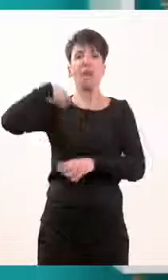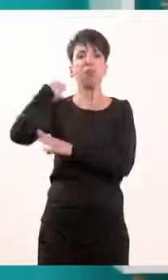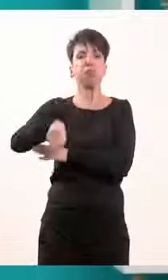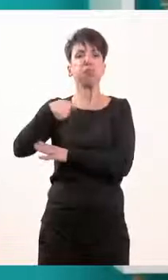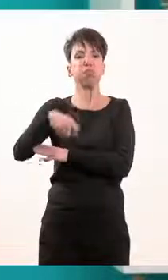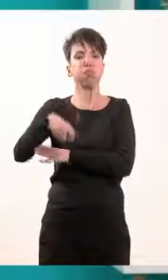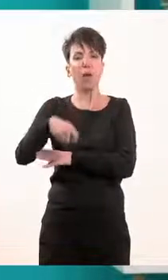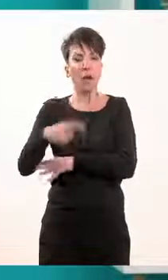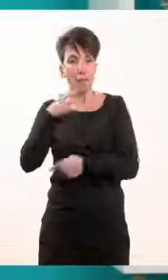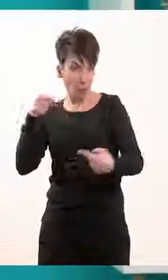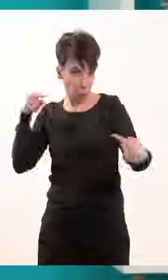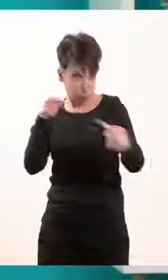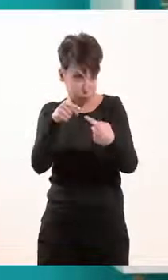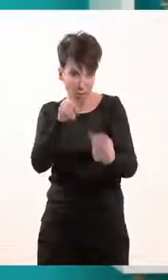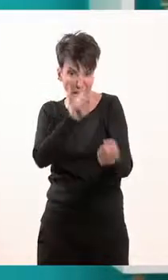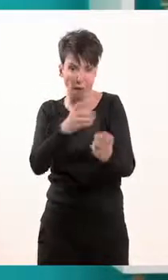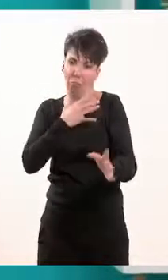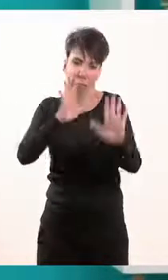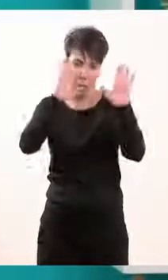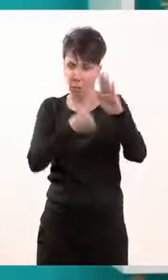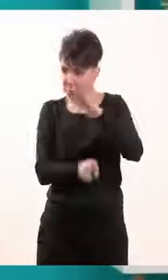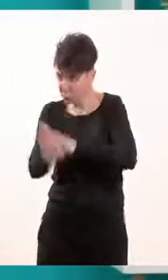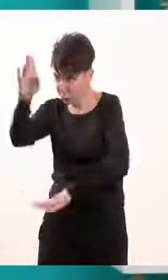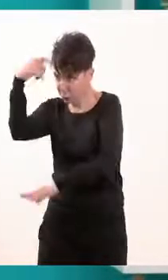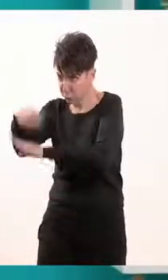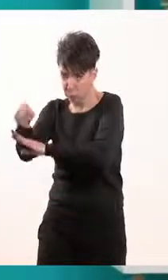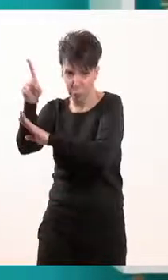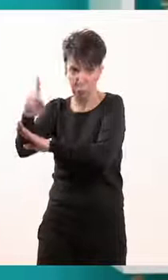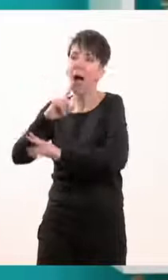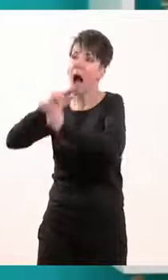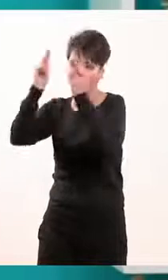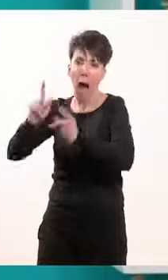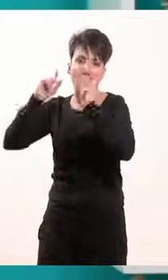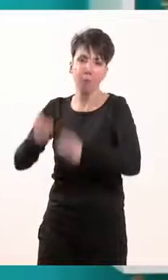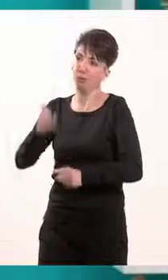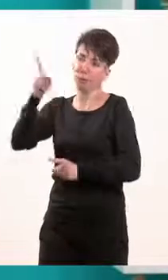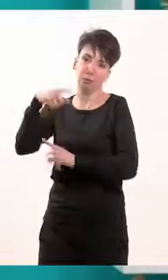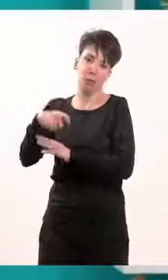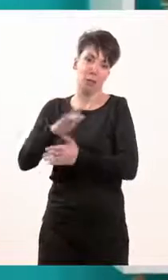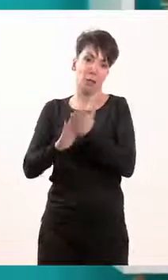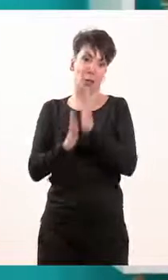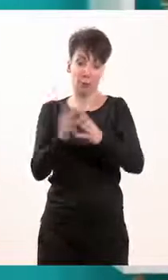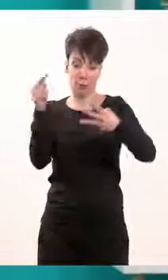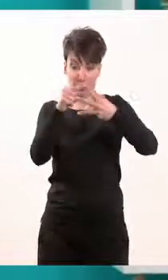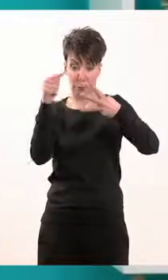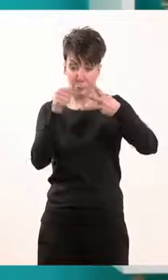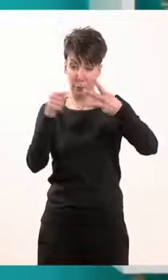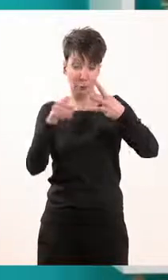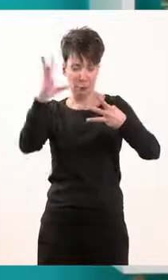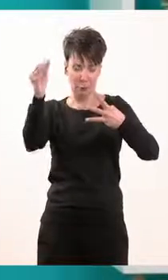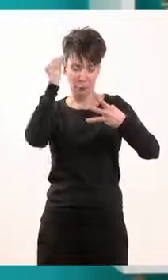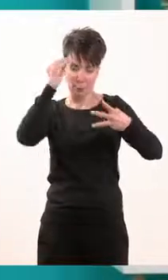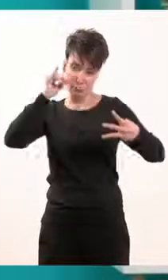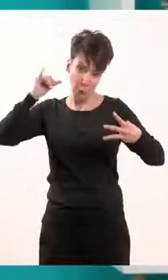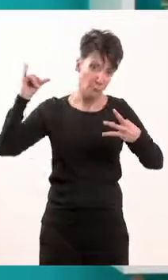είτε με την πολιτεία είτε με τους συμπολίτες μας. Τρεις μορφές κρατικής εξουσίας, παιδιά, που πραγματικά αξίζει να μείνουν στο